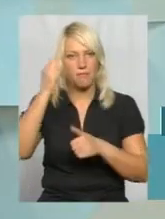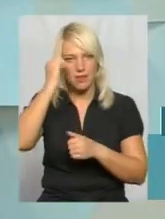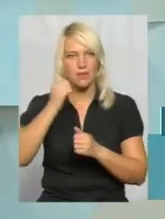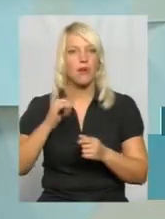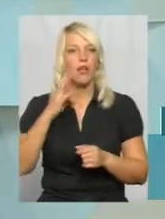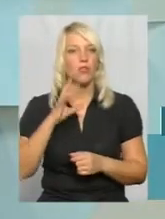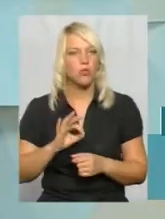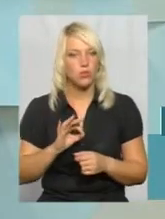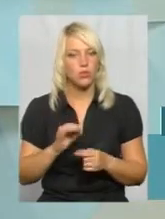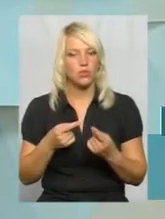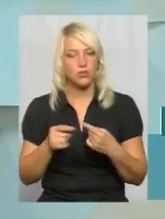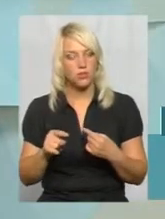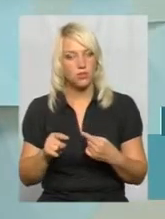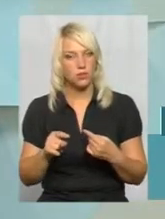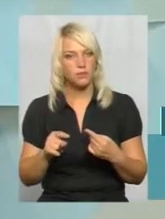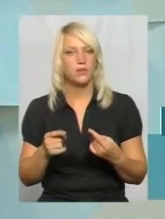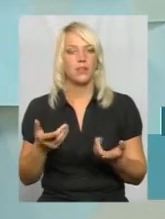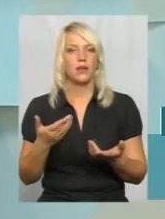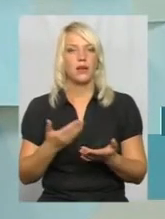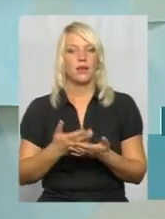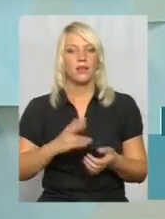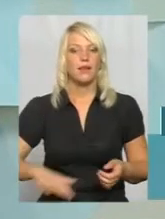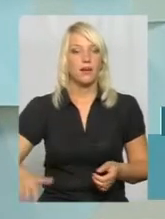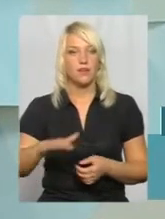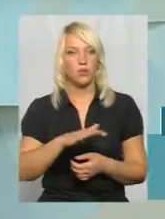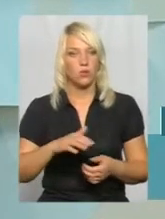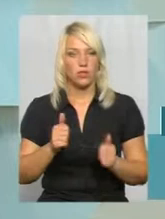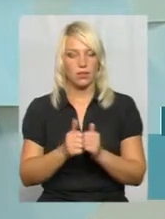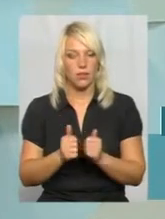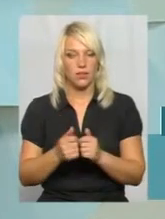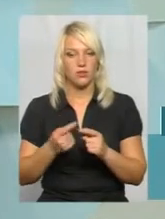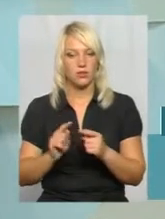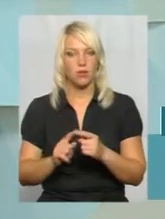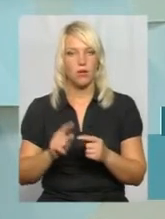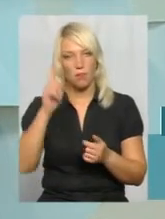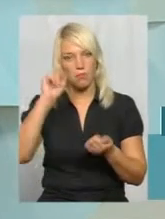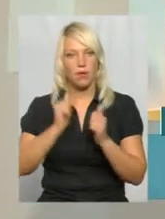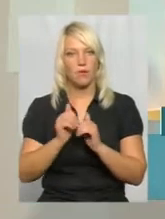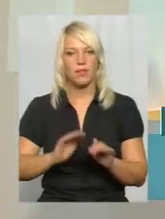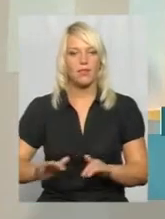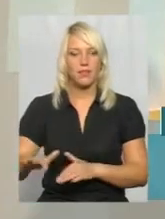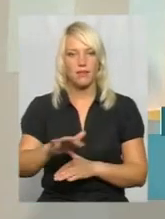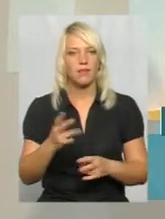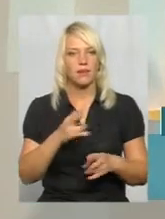за ним треба доглядати. Територію навколо цього пам'ятника потрібно доглядати.